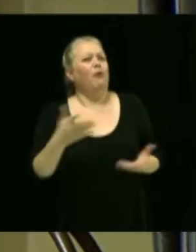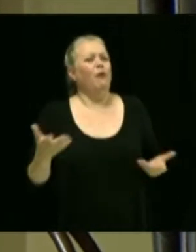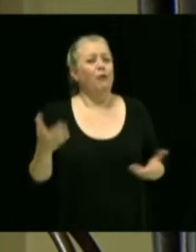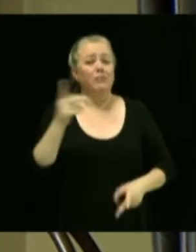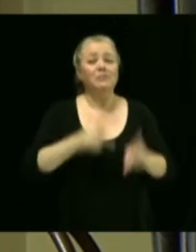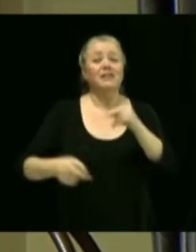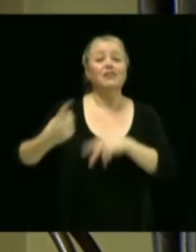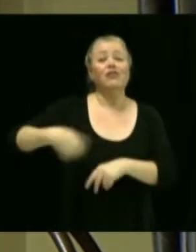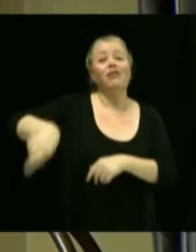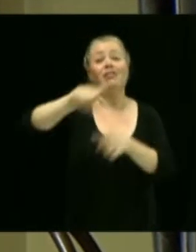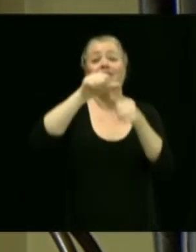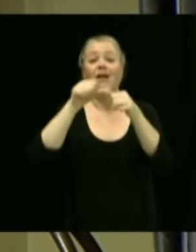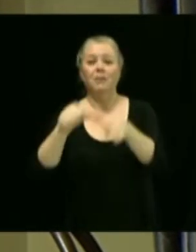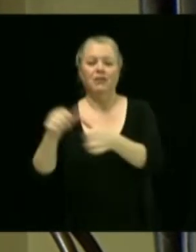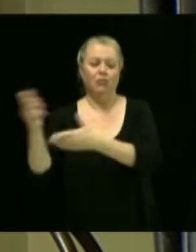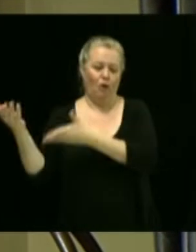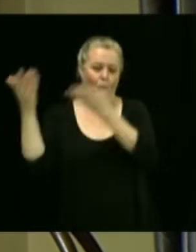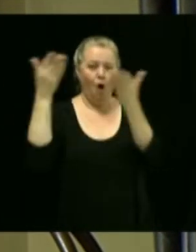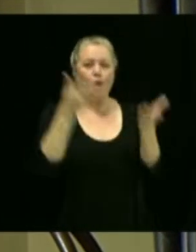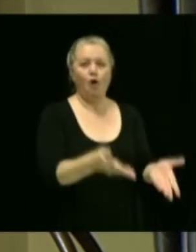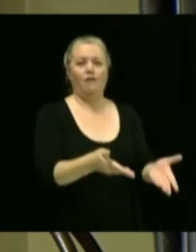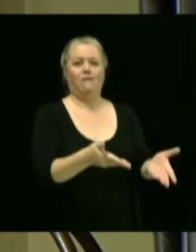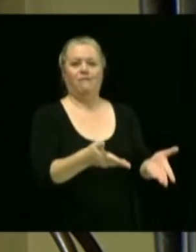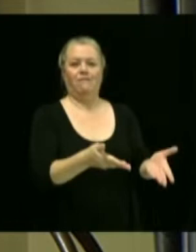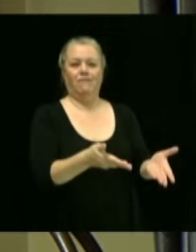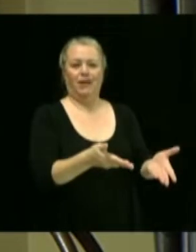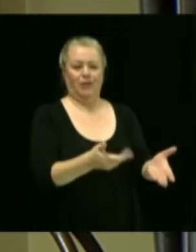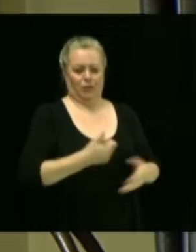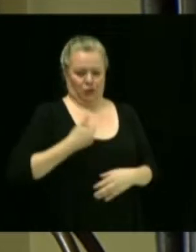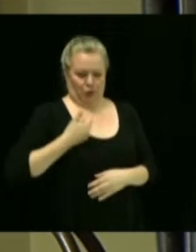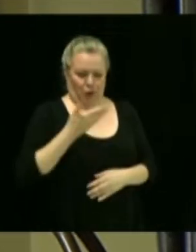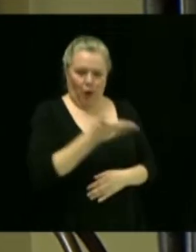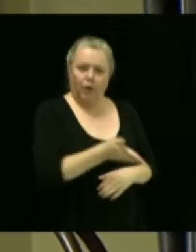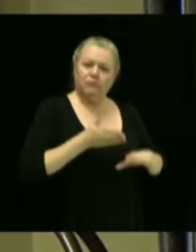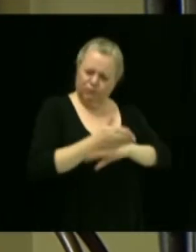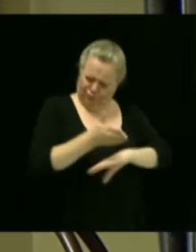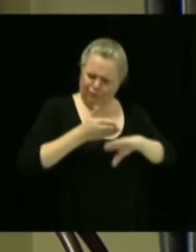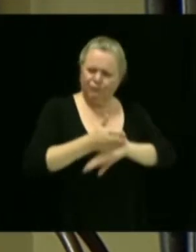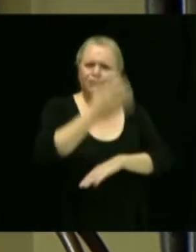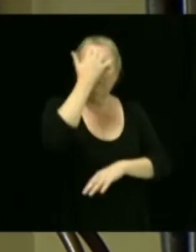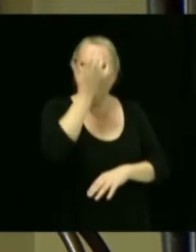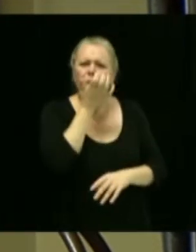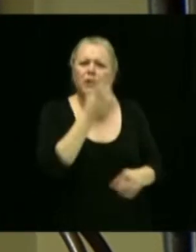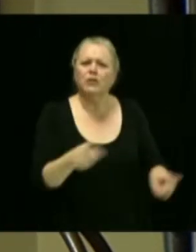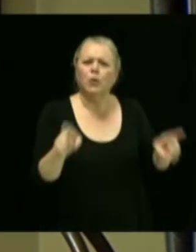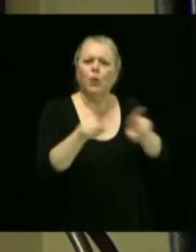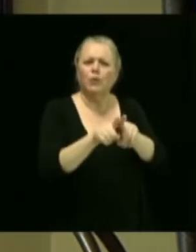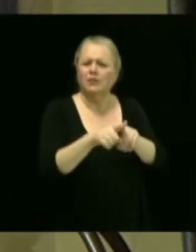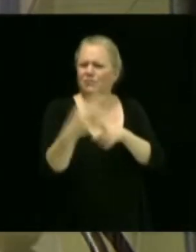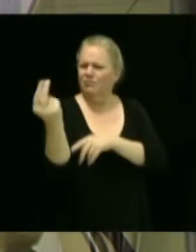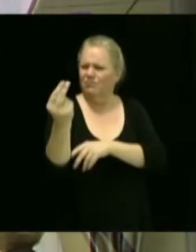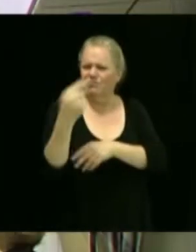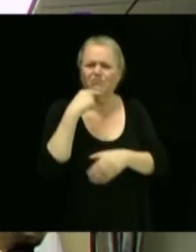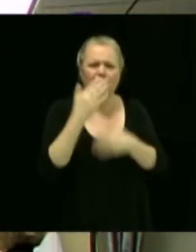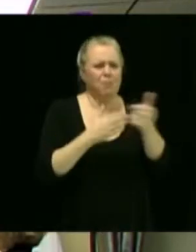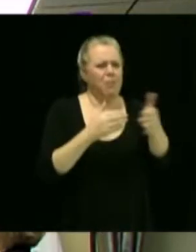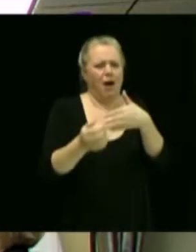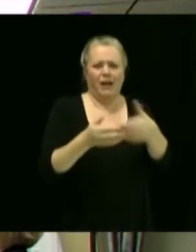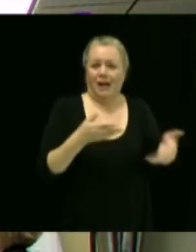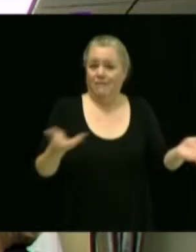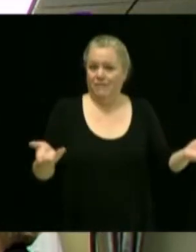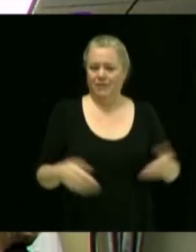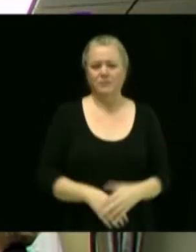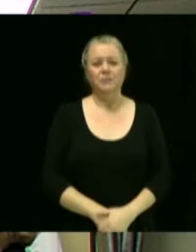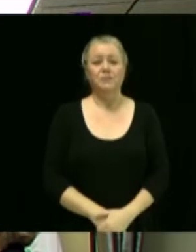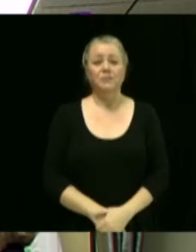inclusive aux jeunes en situation de handicap de notre territoire. Monsieur le maire, on le voit, tous ces exemples